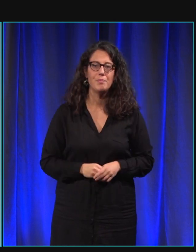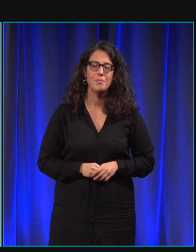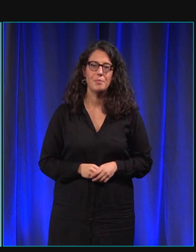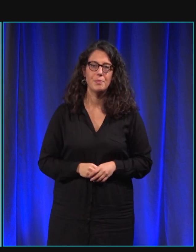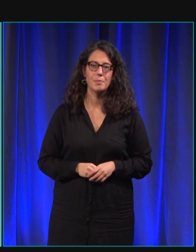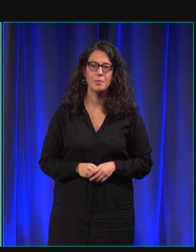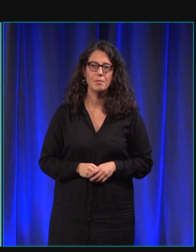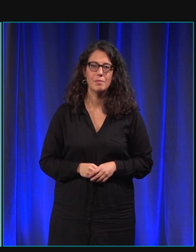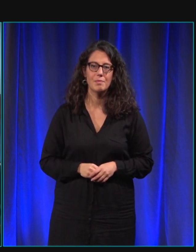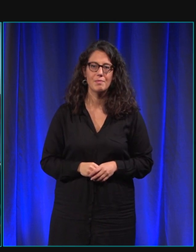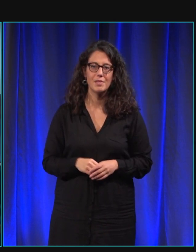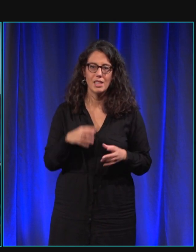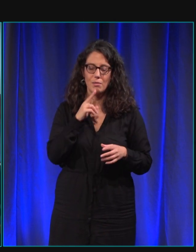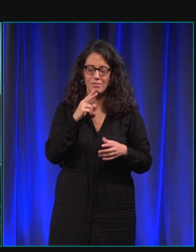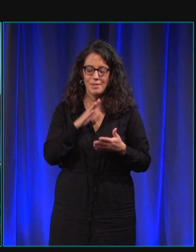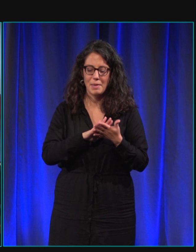des choses. Pardon.